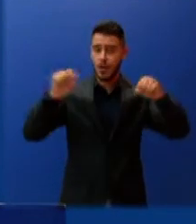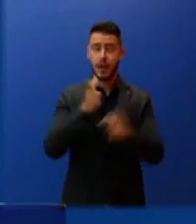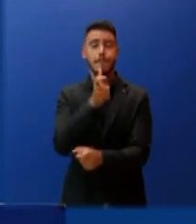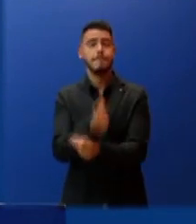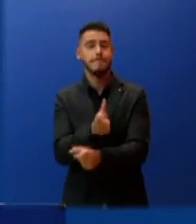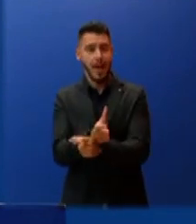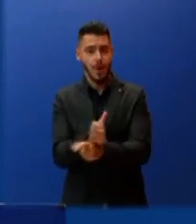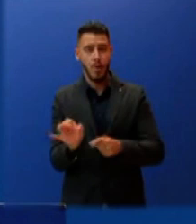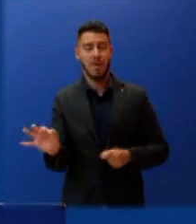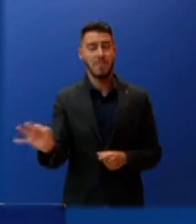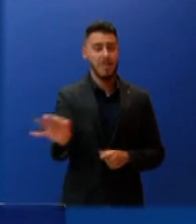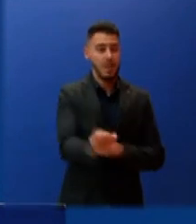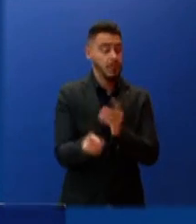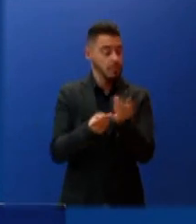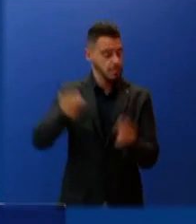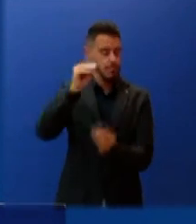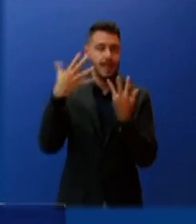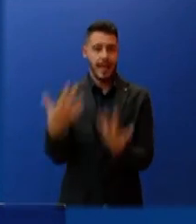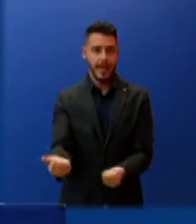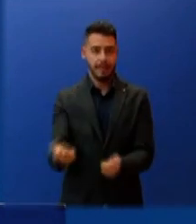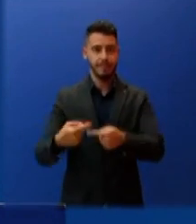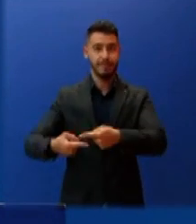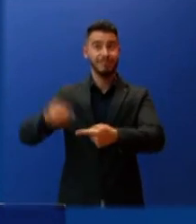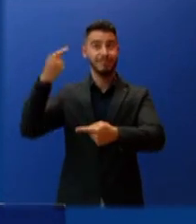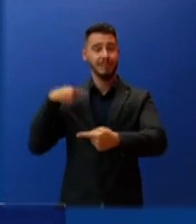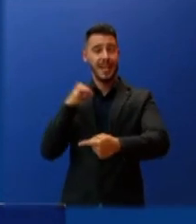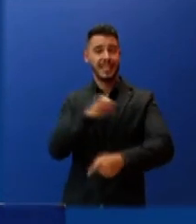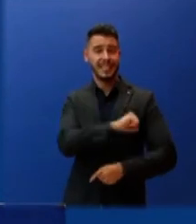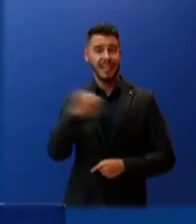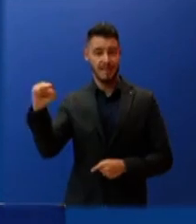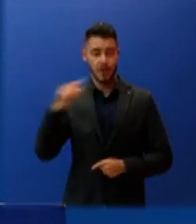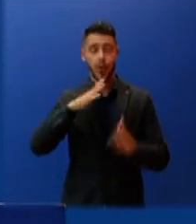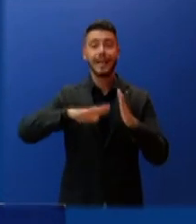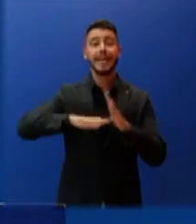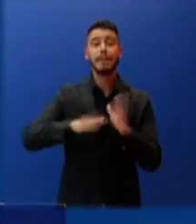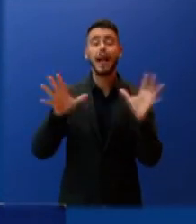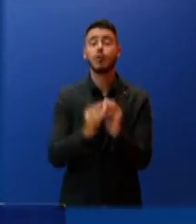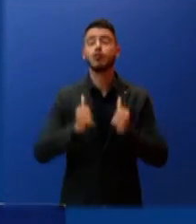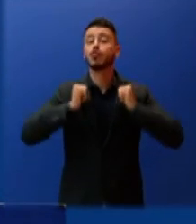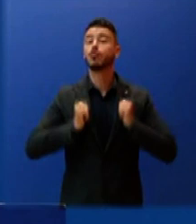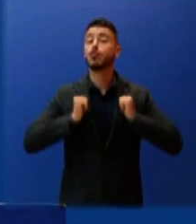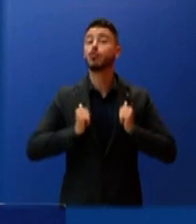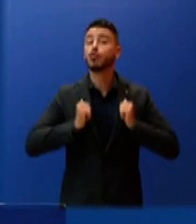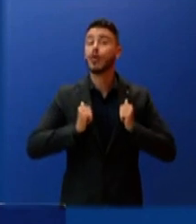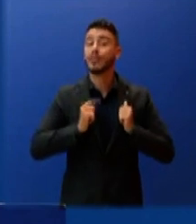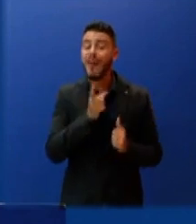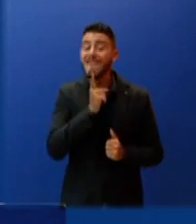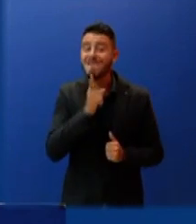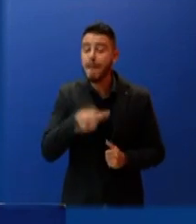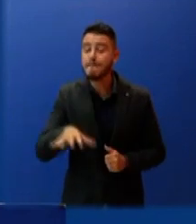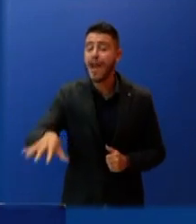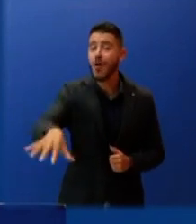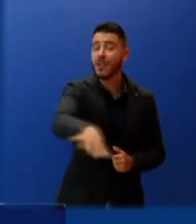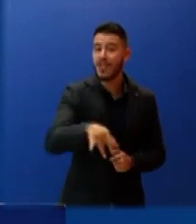Για το λόγο αυτό, από το περασμένο Σάββατο, οι μη εμβουλιασμένοι εργαζόμενοι στην εστίαση και τις τουριστικές επιχειρήσεις των περιοχών αυτών